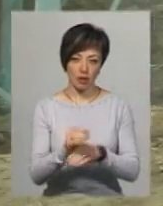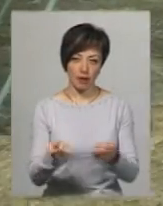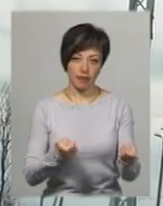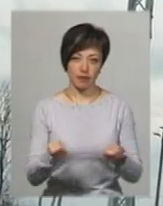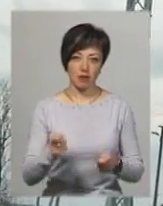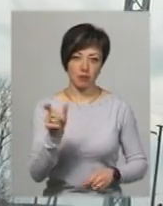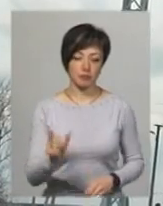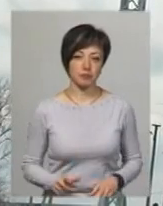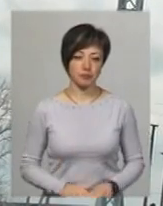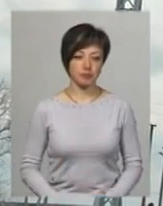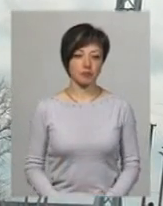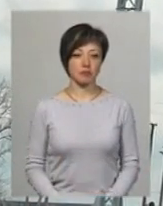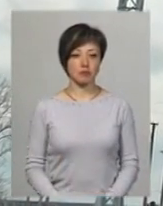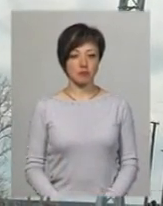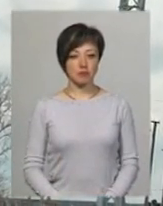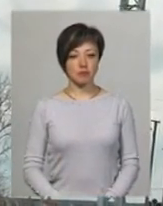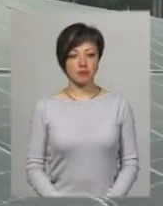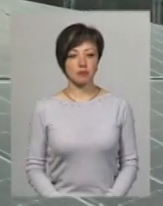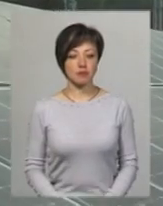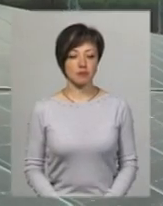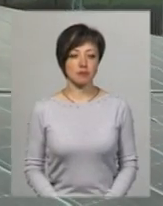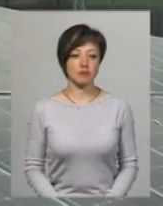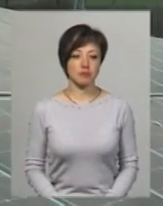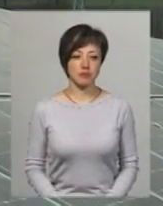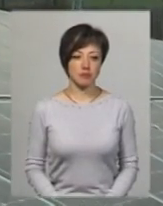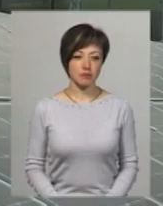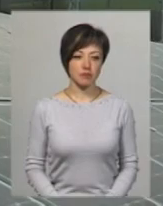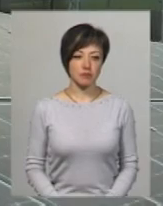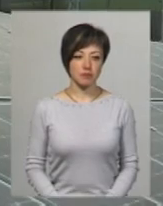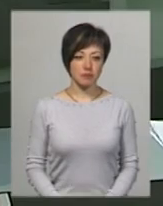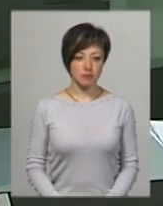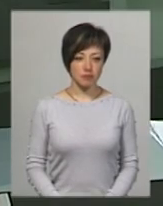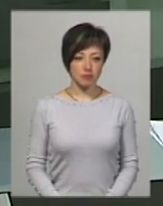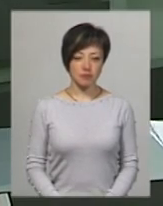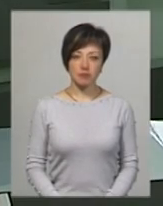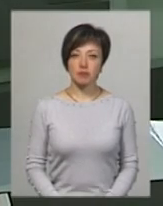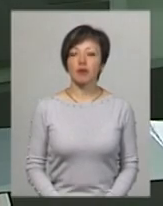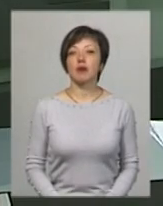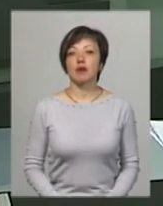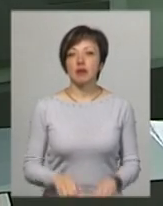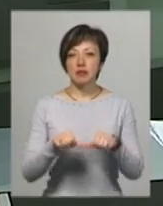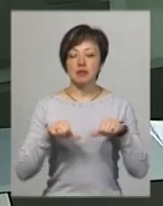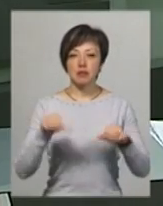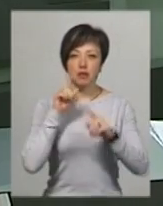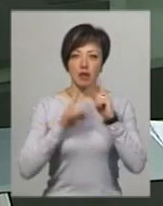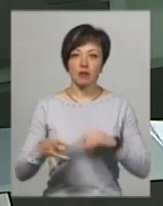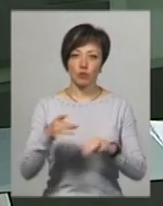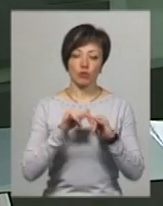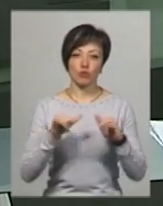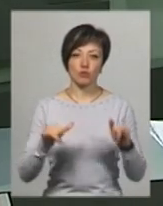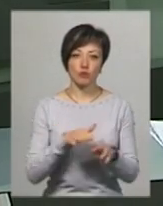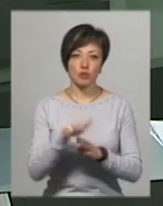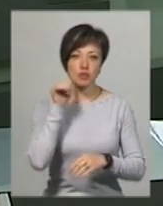Стеценко. Тетяна Ворожцова, Юрій Чорний, Новини Поділля, Центр. Засідання Ради регіонального розвитку